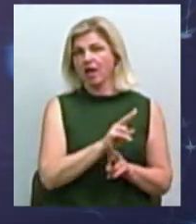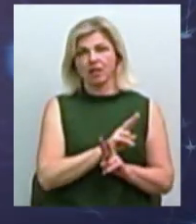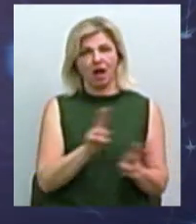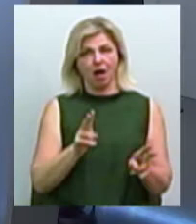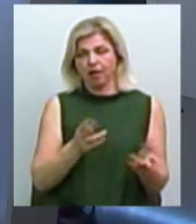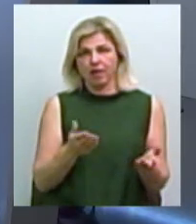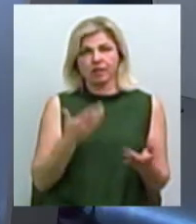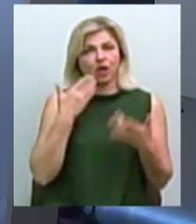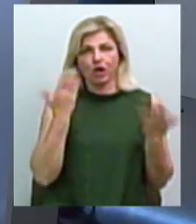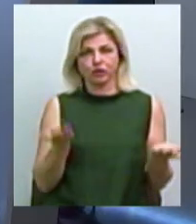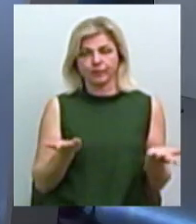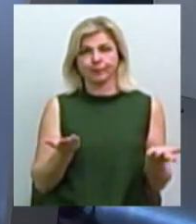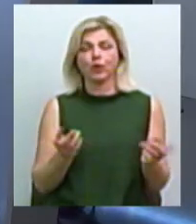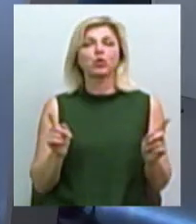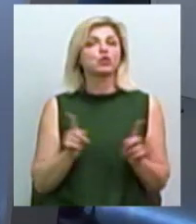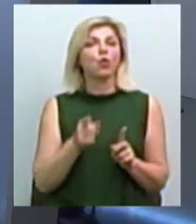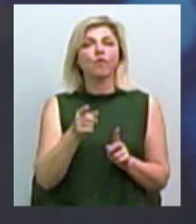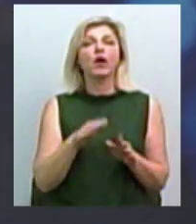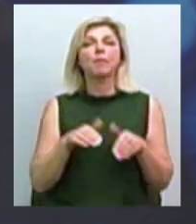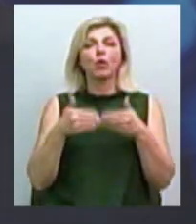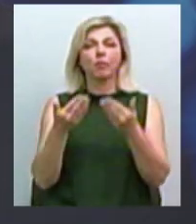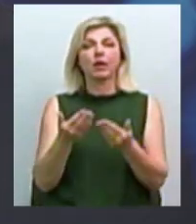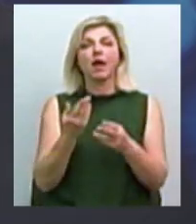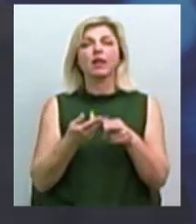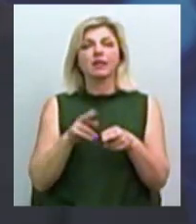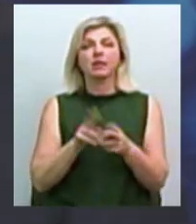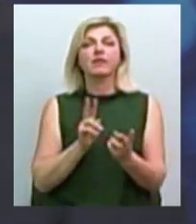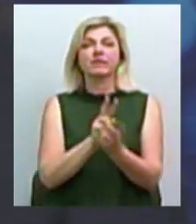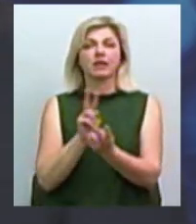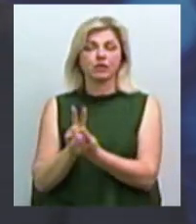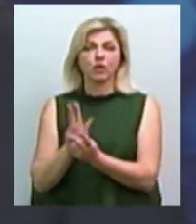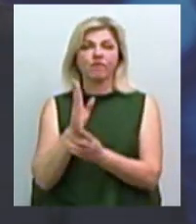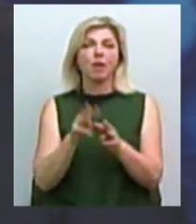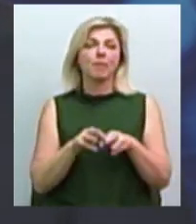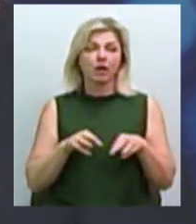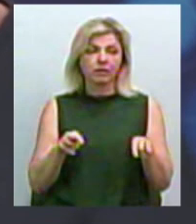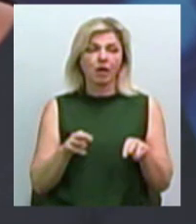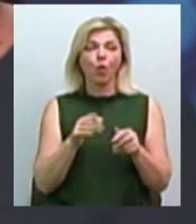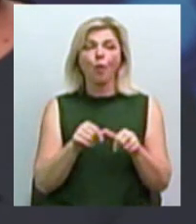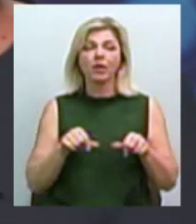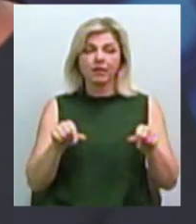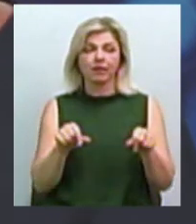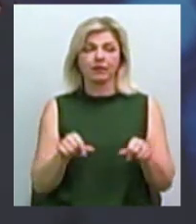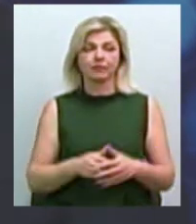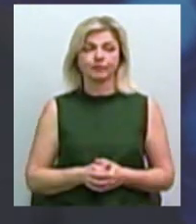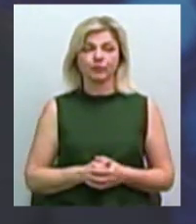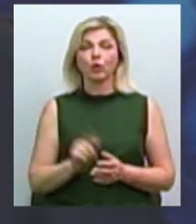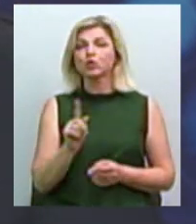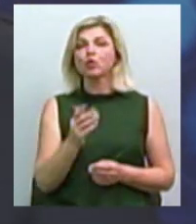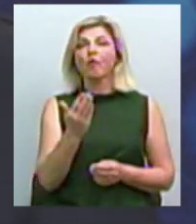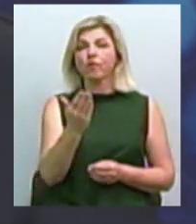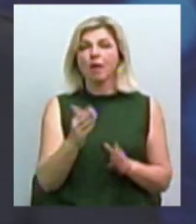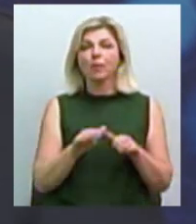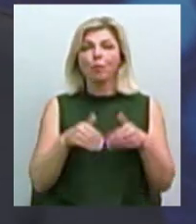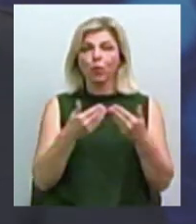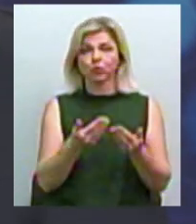А що ви могли б запропонувати, чи пропонуєте ви на тих самих зустрічах в парламенті, в комітетах, що ви пропонуєте для